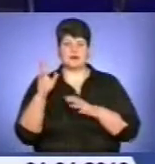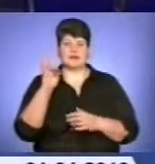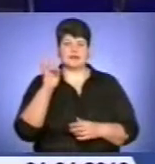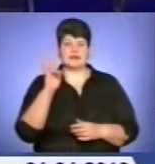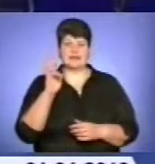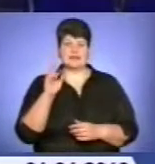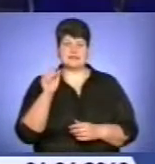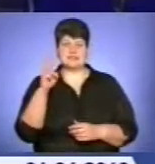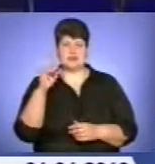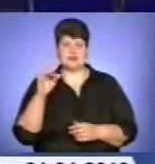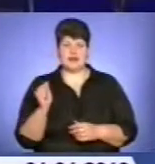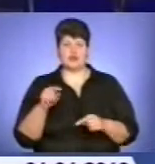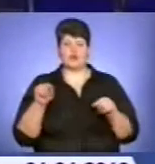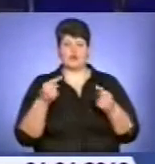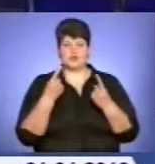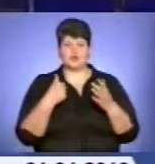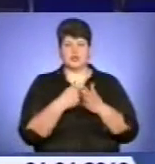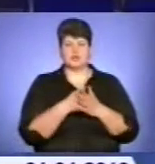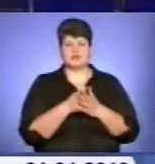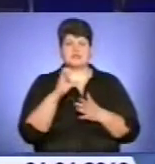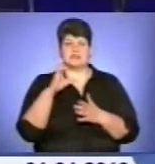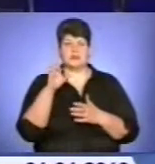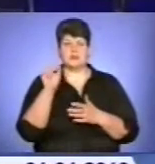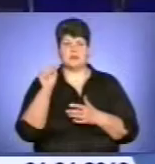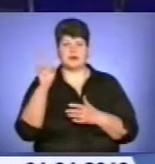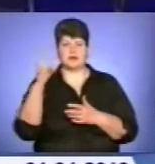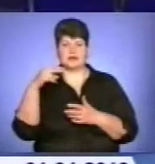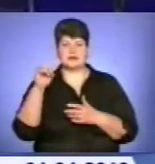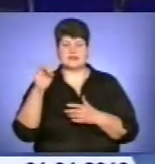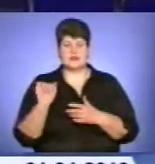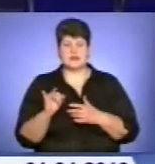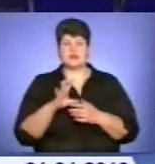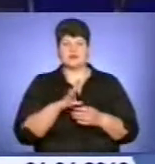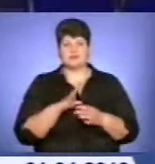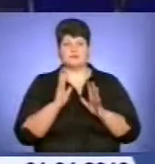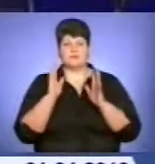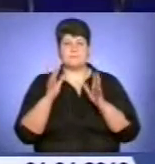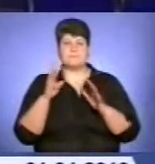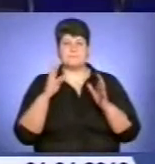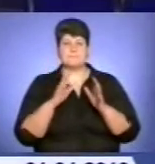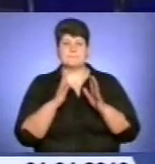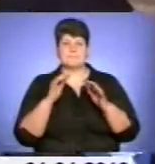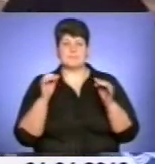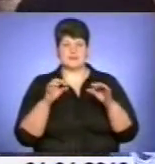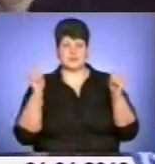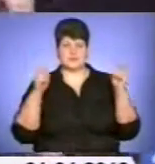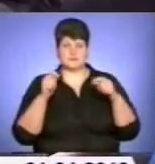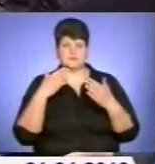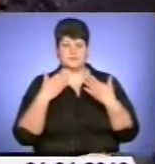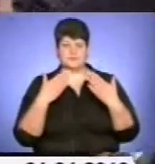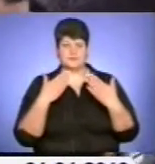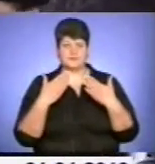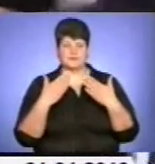Бандері, де й відбувся мітинг. Журналісти мали змову поспілкуватися з лідерами опозиційних сил під час брифінгу. Не